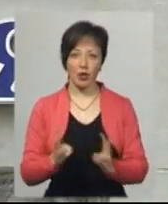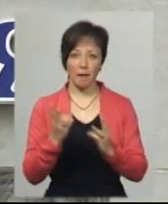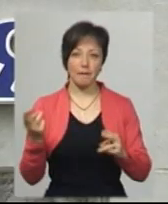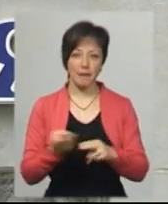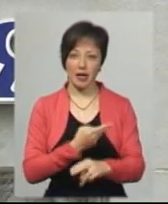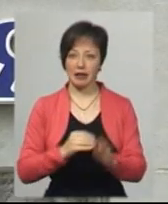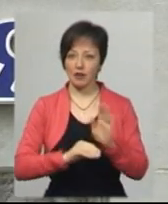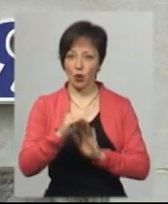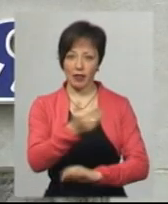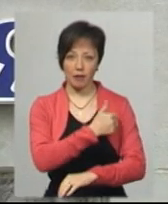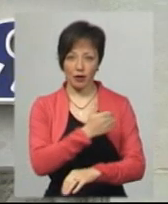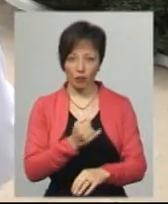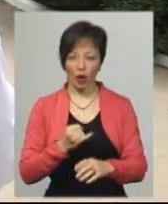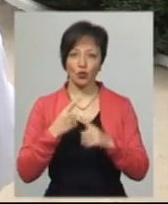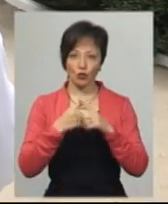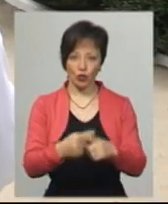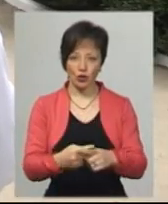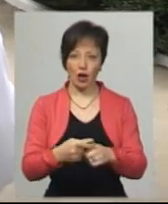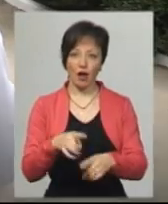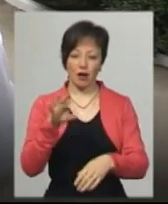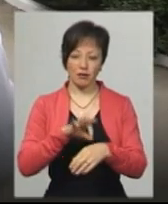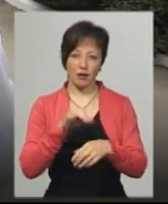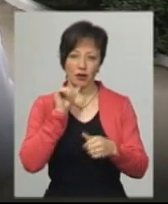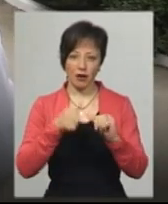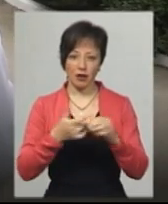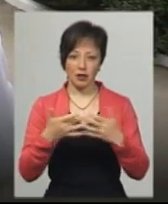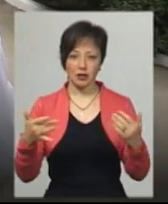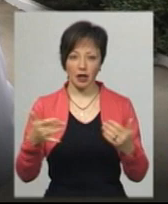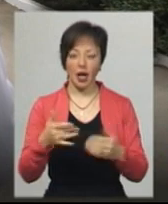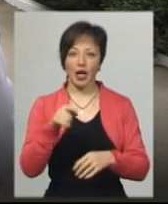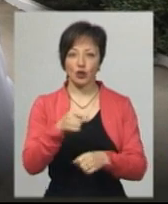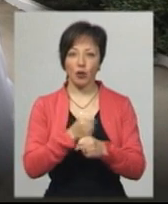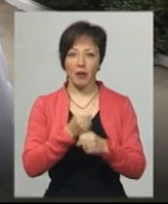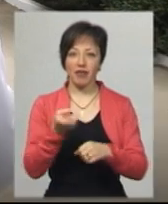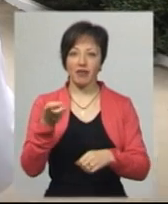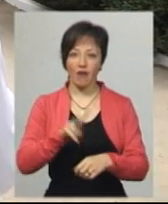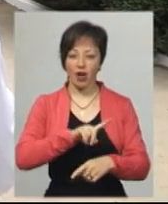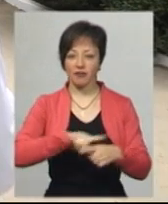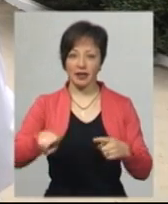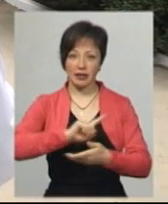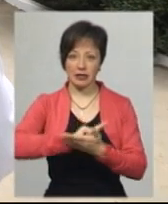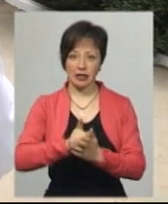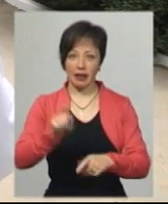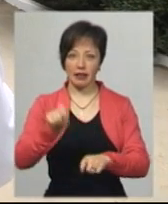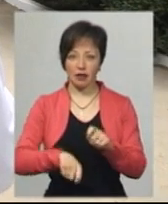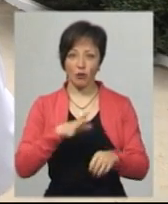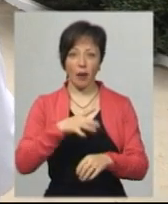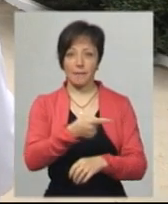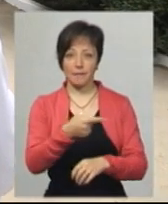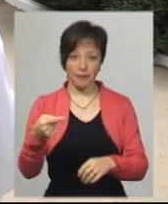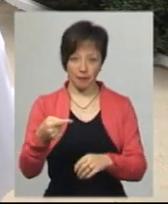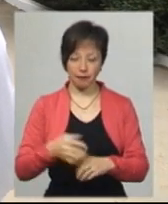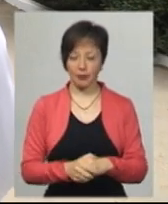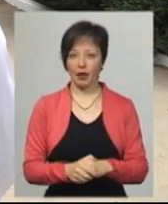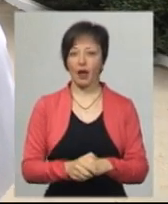високої температури з супутніми хворобами. Їй зробили два теста швидкісних на ковід. Вони були від'ємні. Лікар